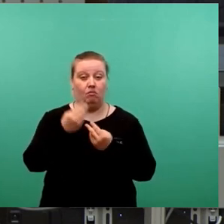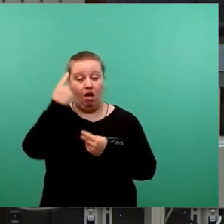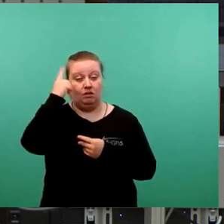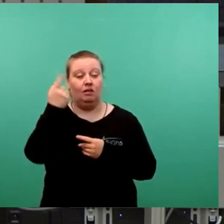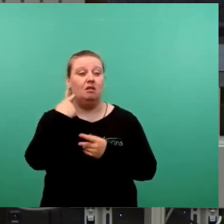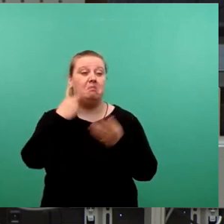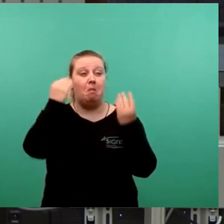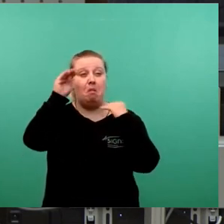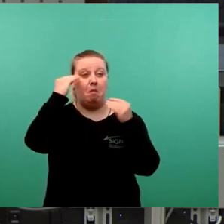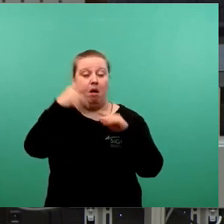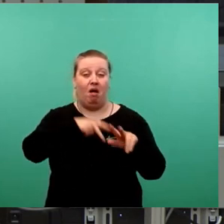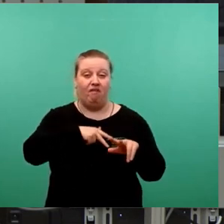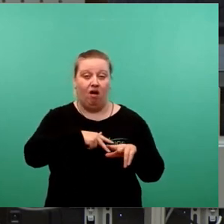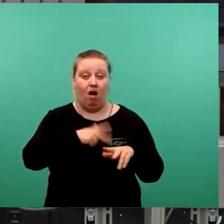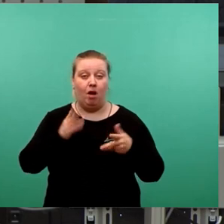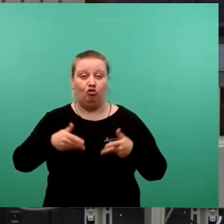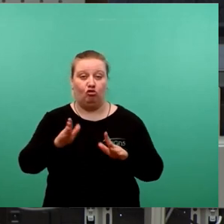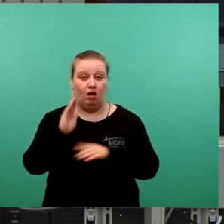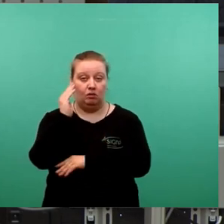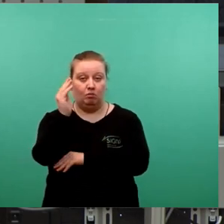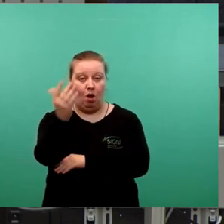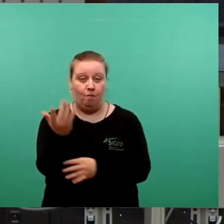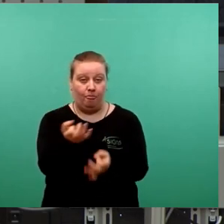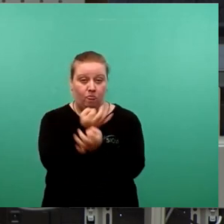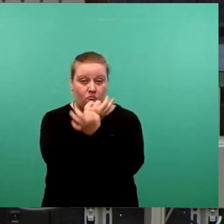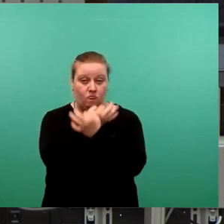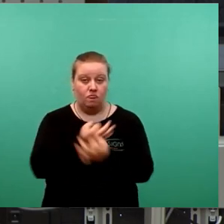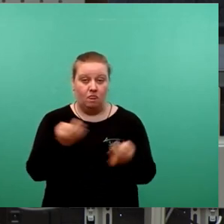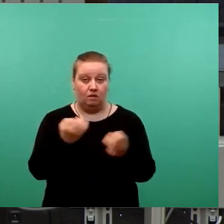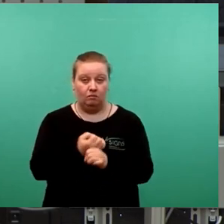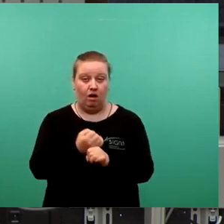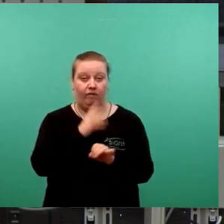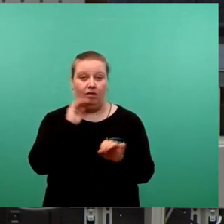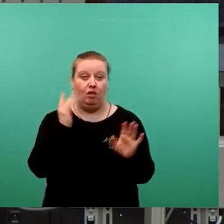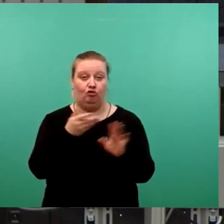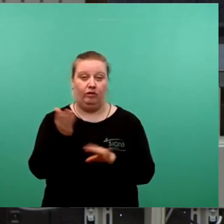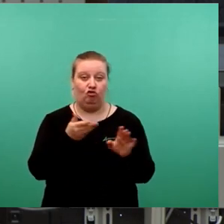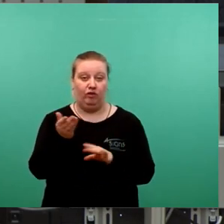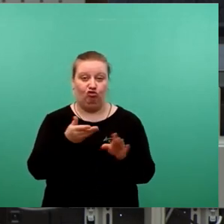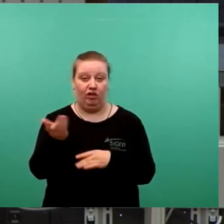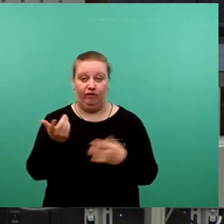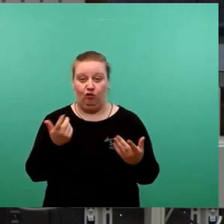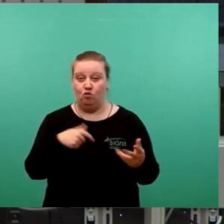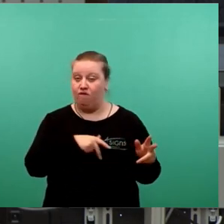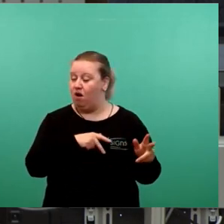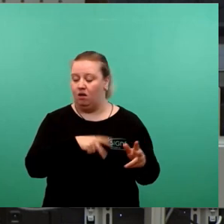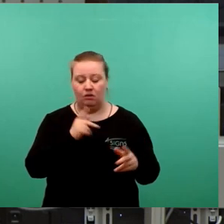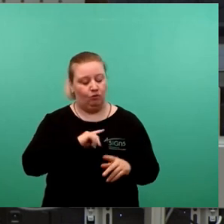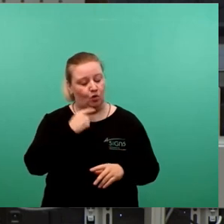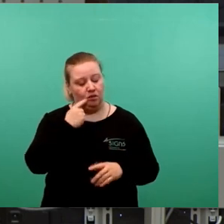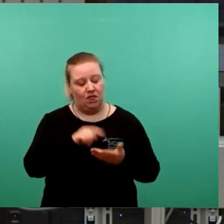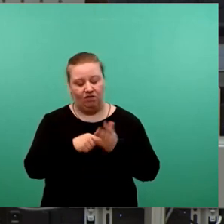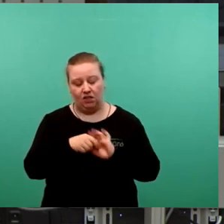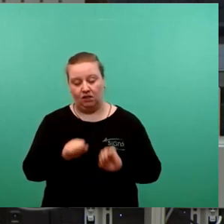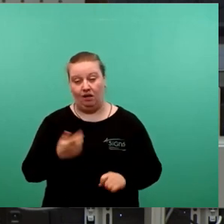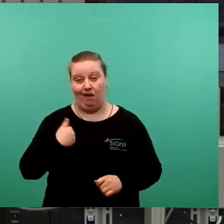Aber alleine bei den Straßenbäumen weiß man, wie sehr sie gescheitert ist. Und auch da kann ich immer wieder nur darauf hinweisen, Herr